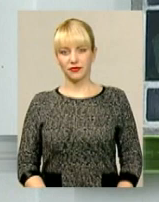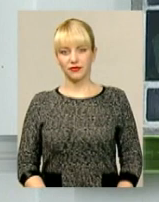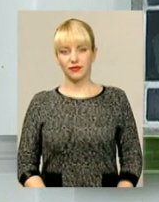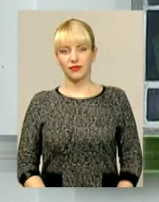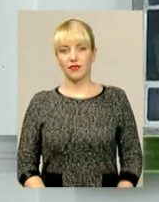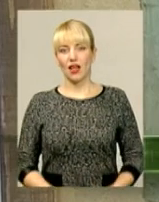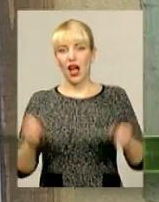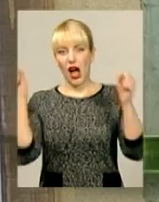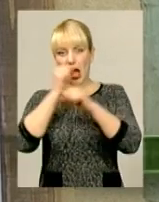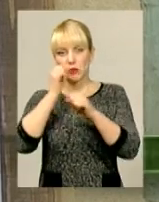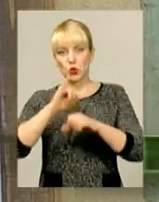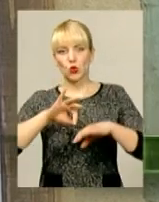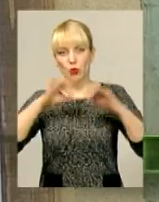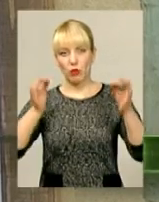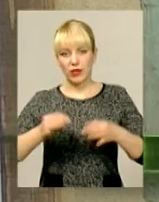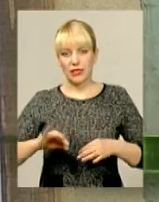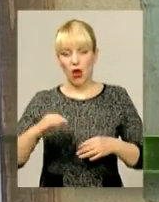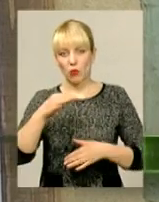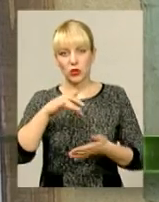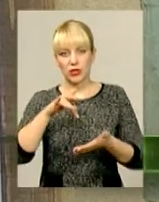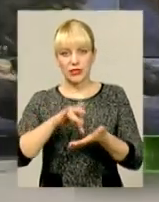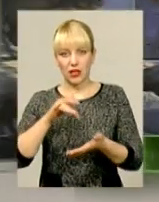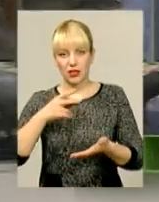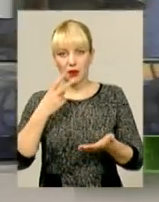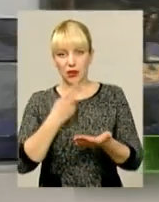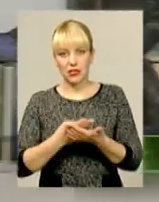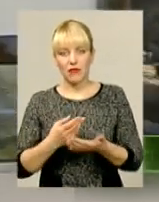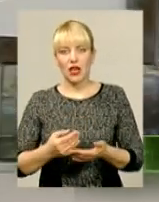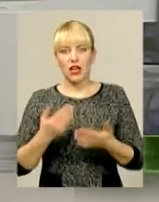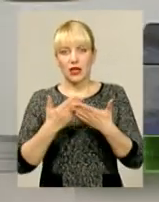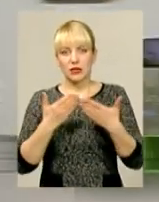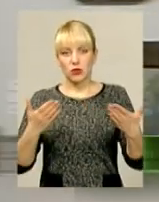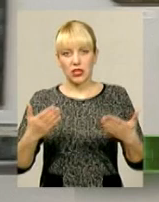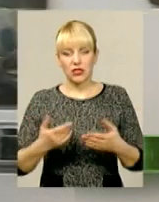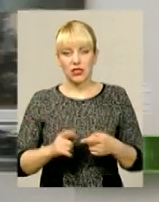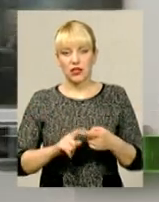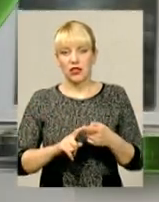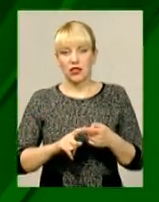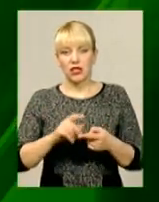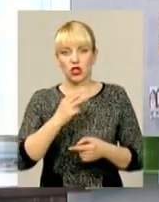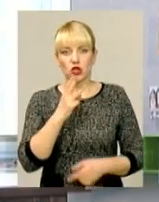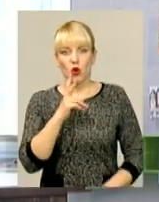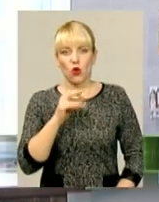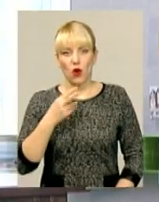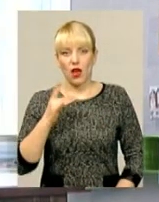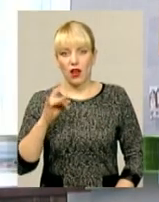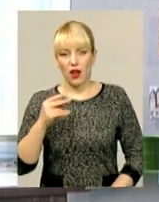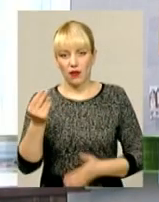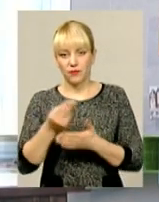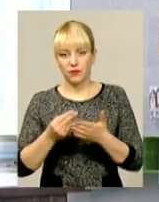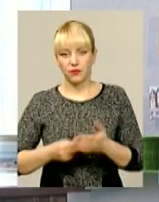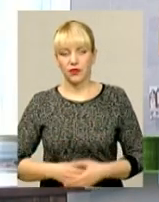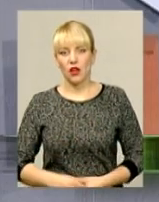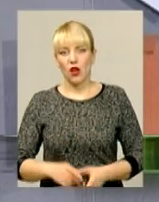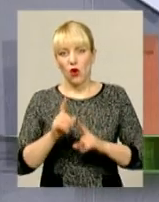Абсурд у мистецтві. В обласному центрі представили експозицію сюрреалістичних полотен Сергія Школяра. Про особливе